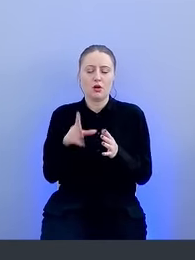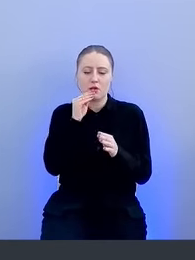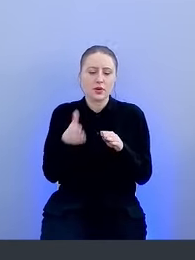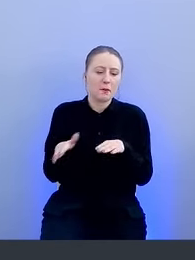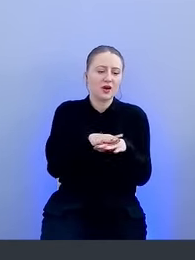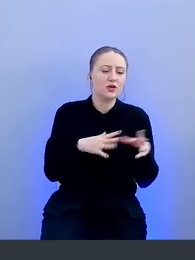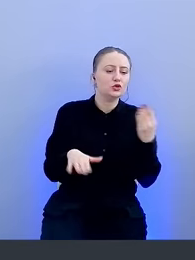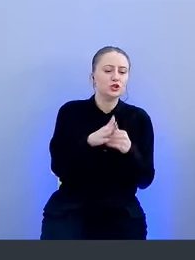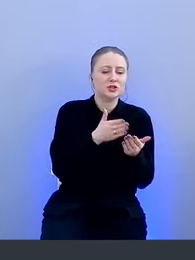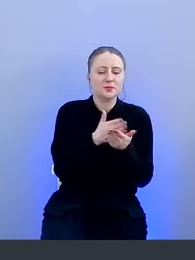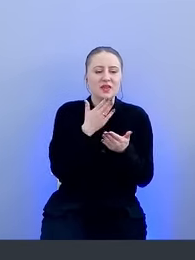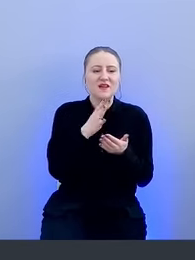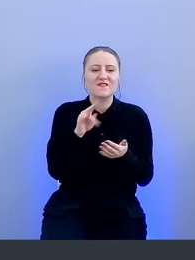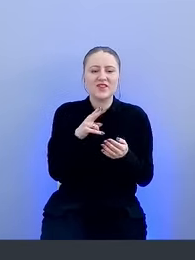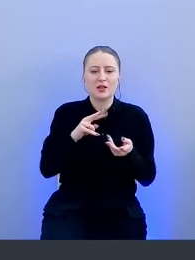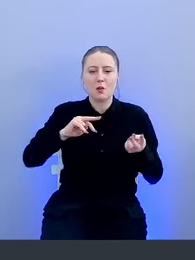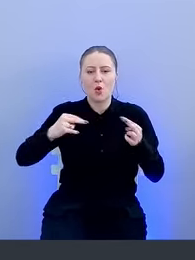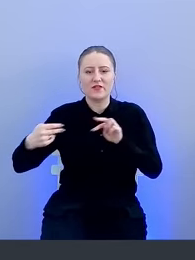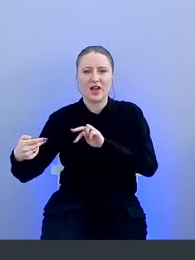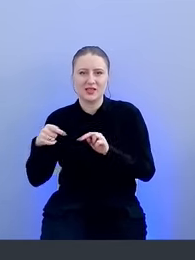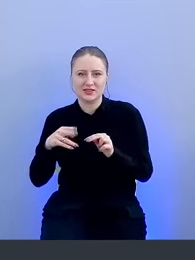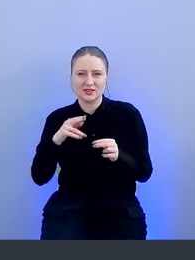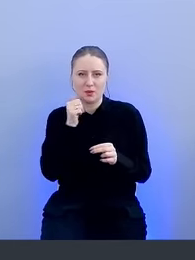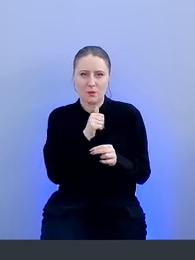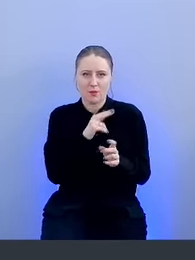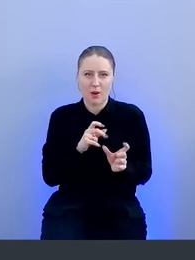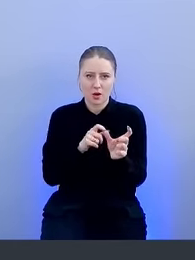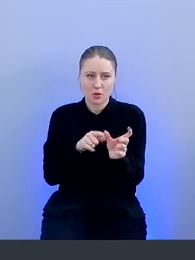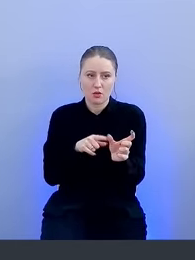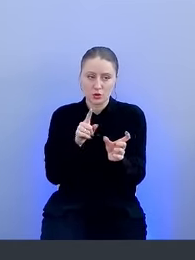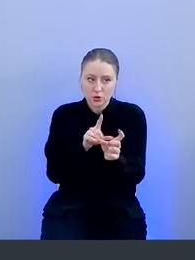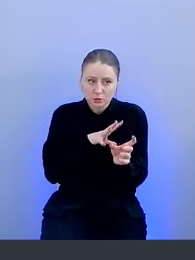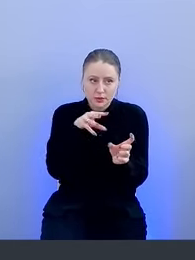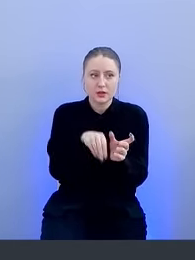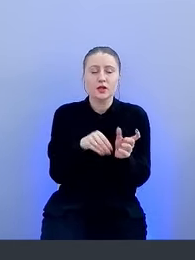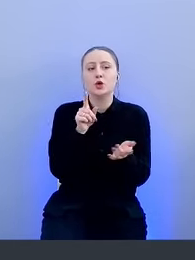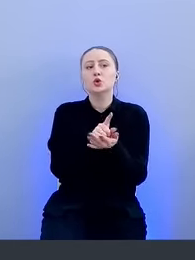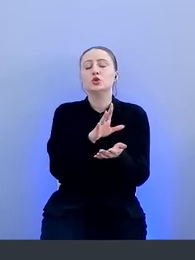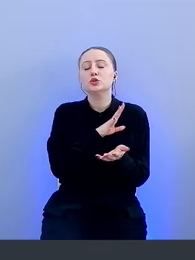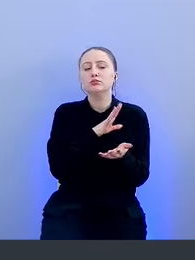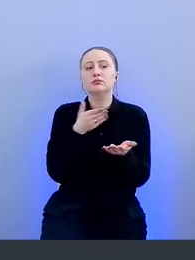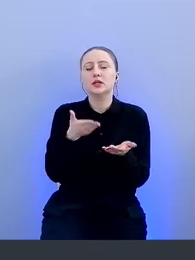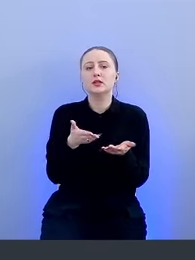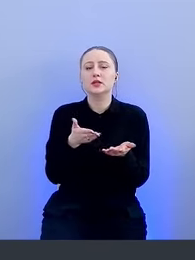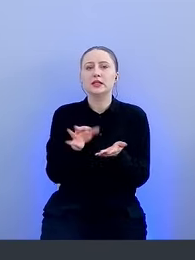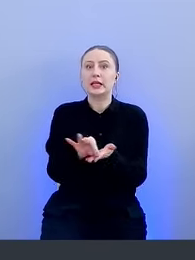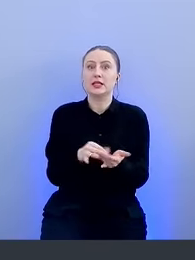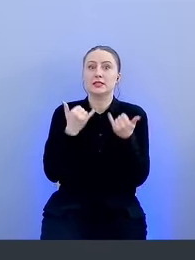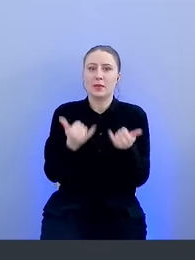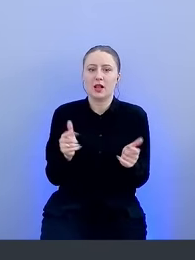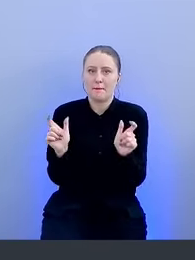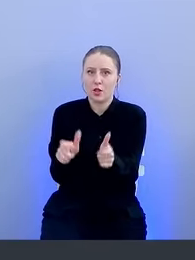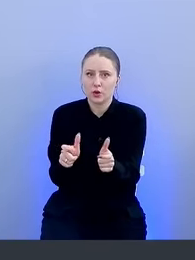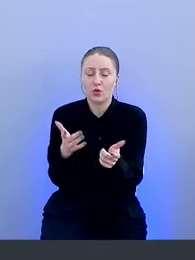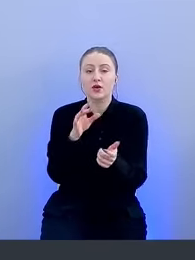паролей, видов модификации пароль. Он должен позволять незамедлительно выставить